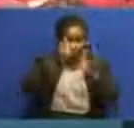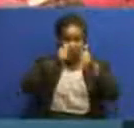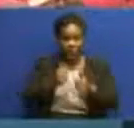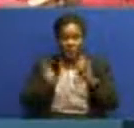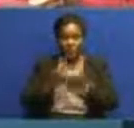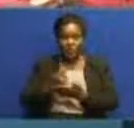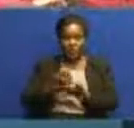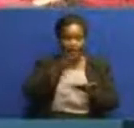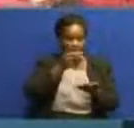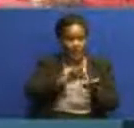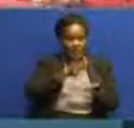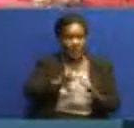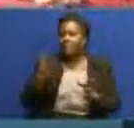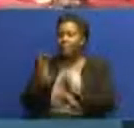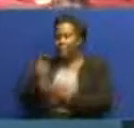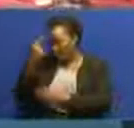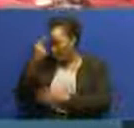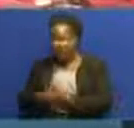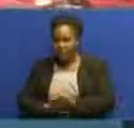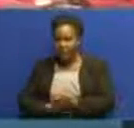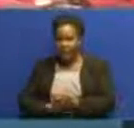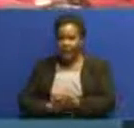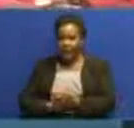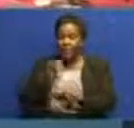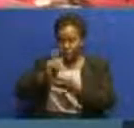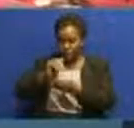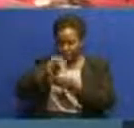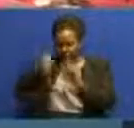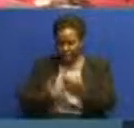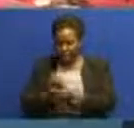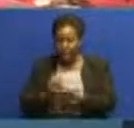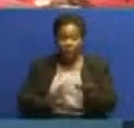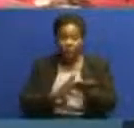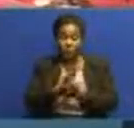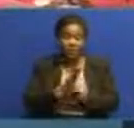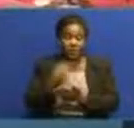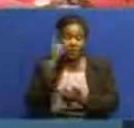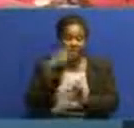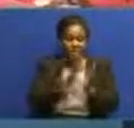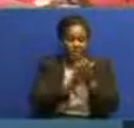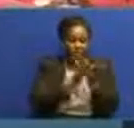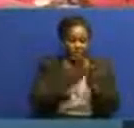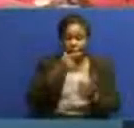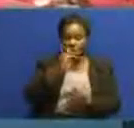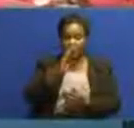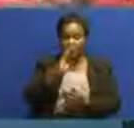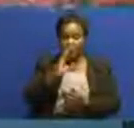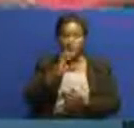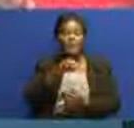na dodoma. Unaweza kushirikia na nasi kwa kutuma ujumbe wako kupitia ukurasa wetu wa Facebook TBC habari.